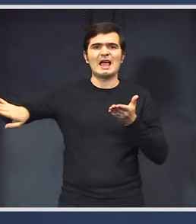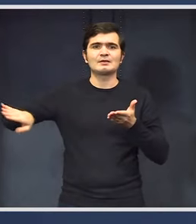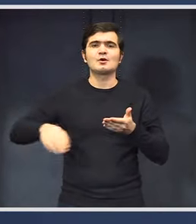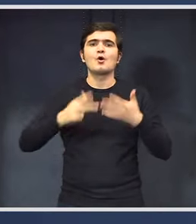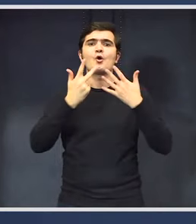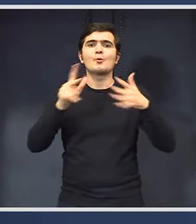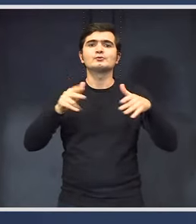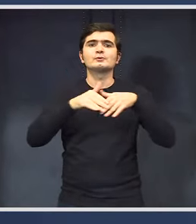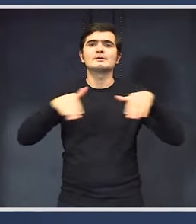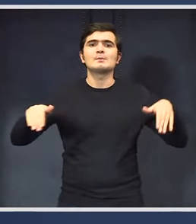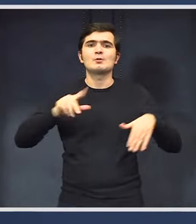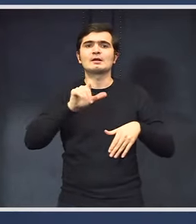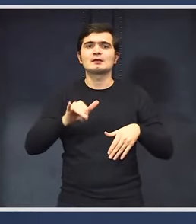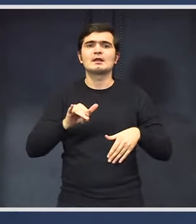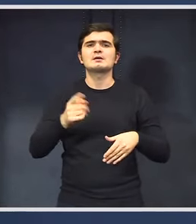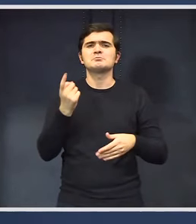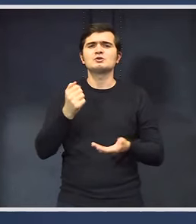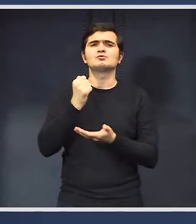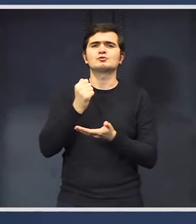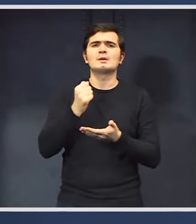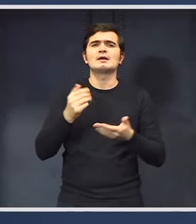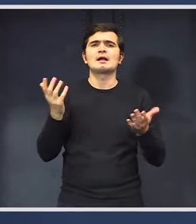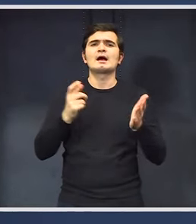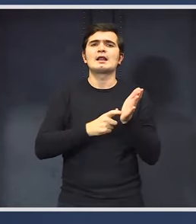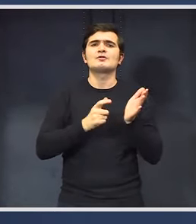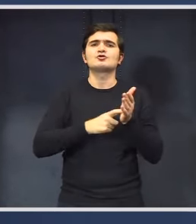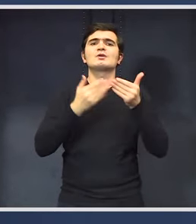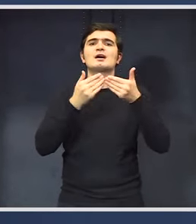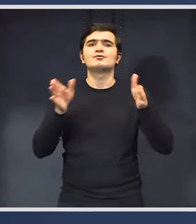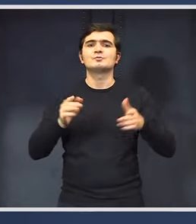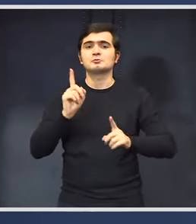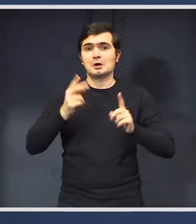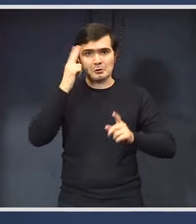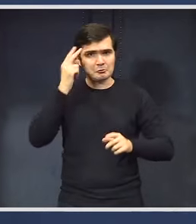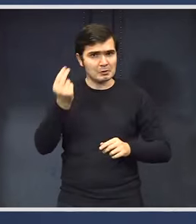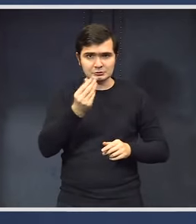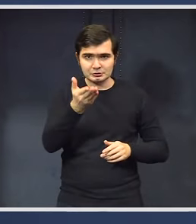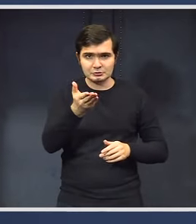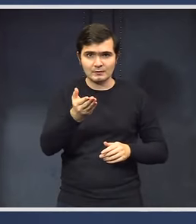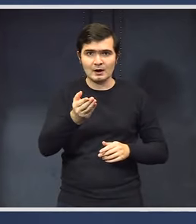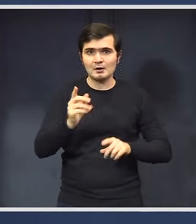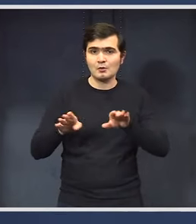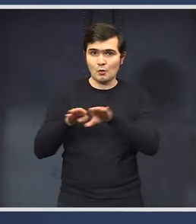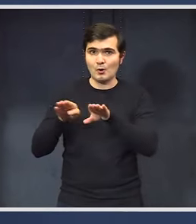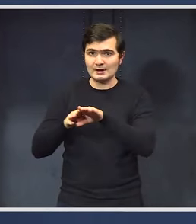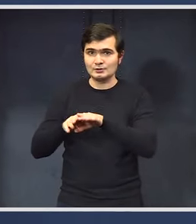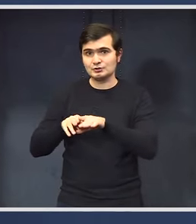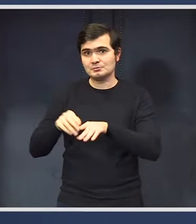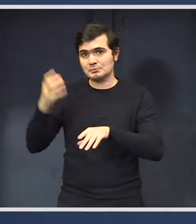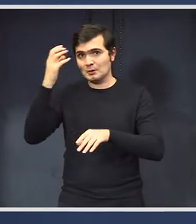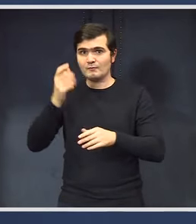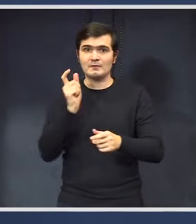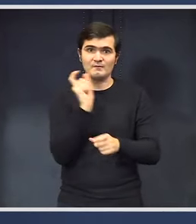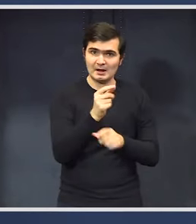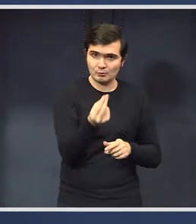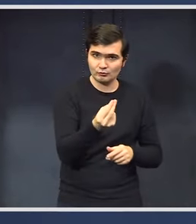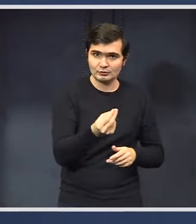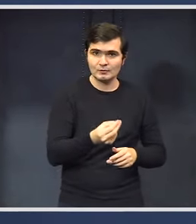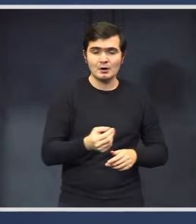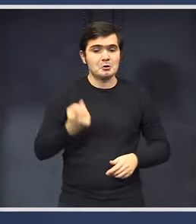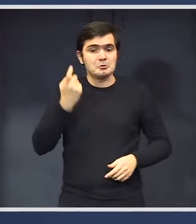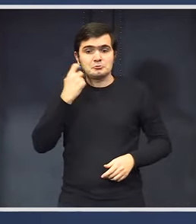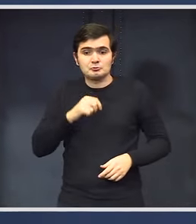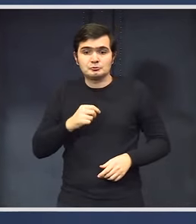sumele inițiale cerute. Dacă știți despre aceste discuții, dacă v-au reproșat colegii din cuvernul... Nu, chiar nu știu și